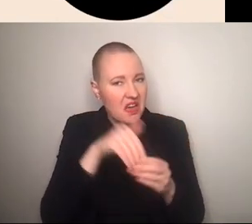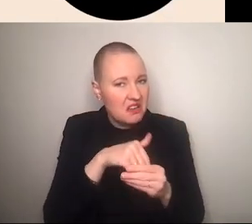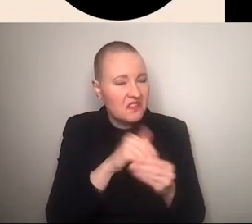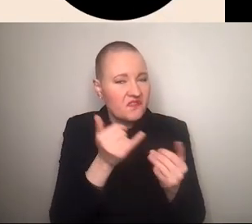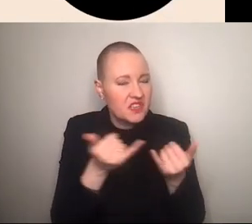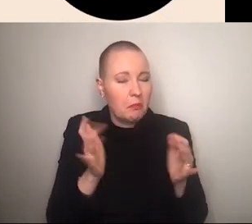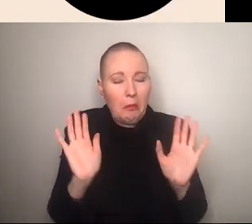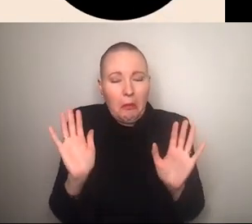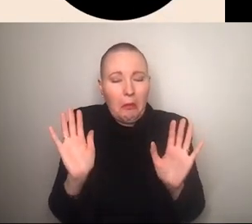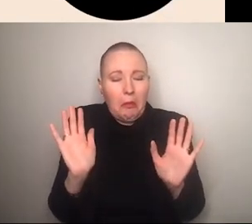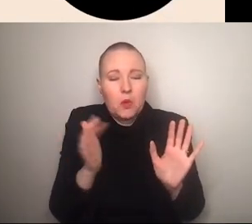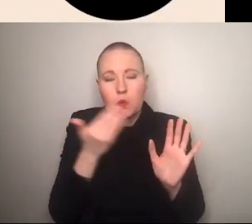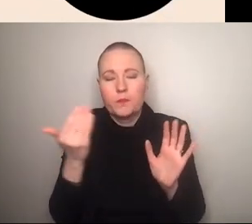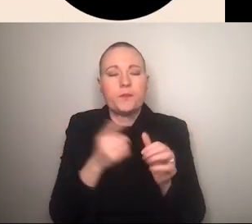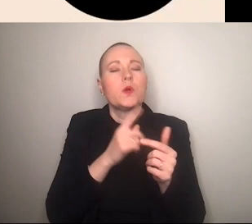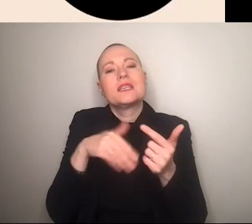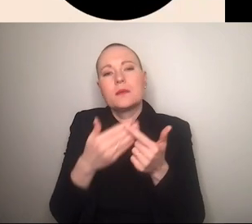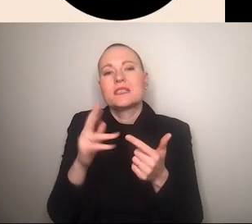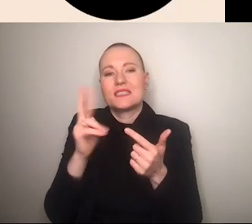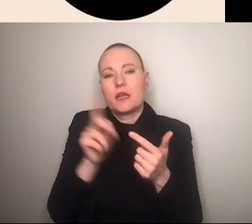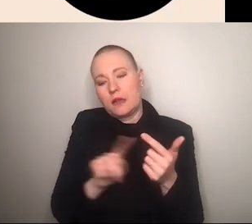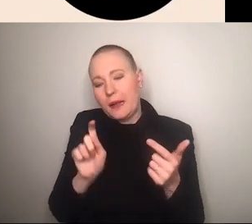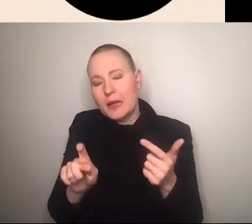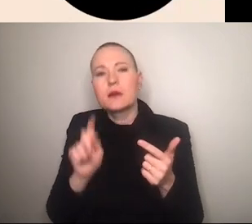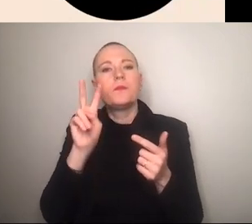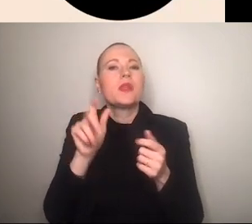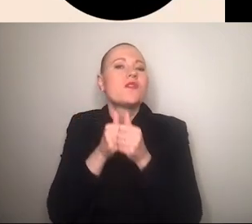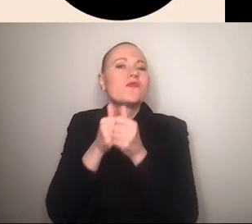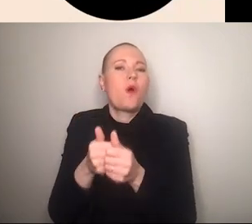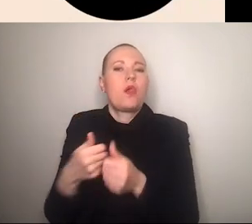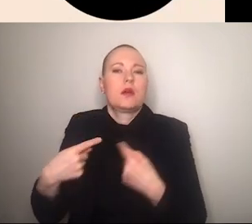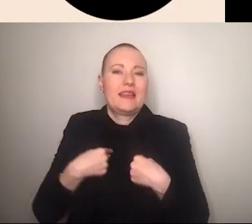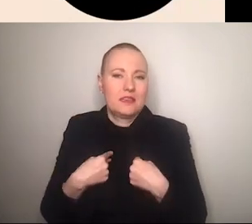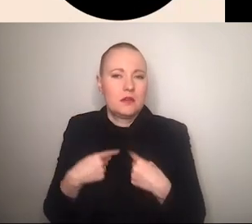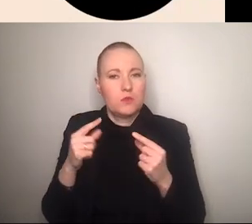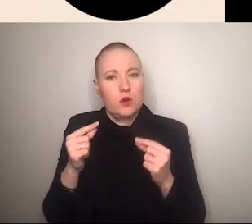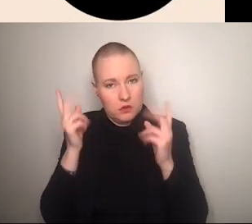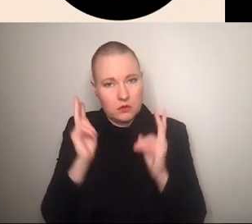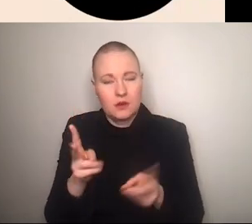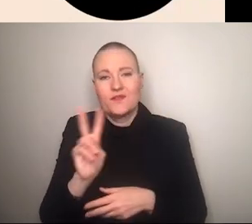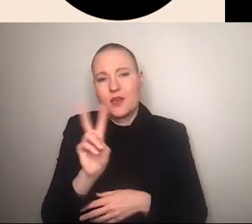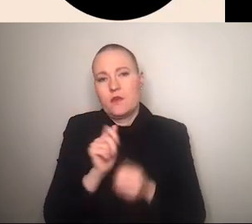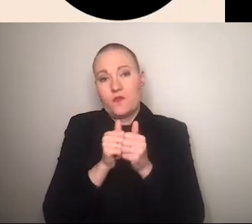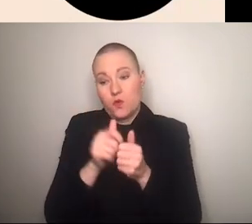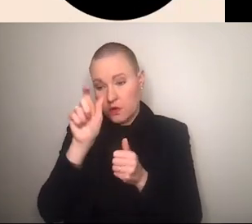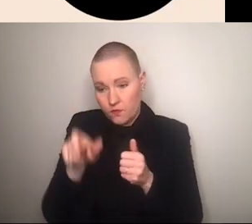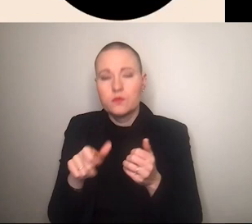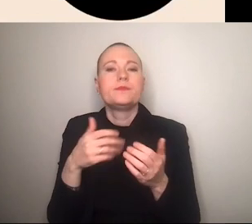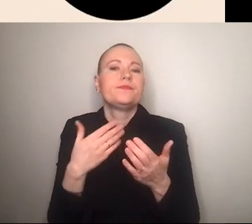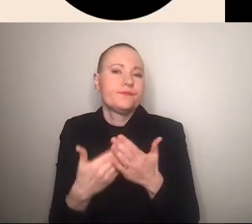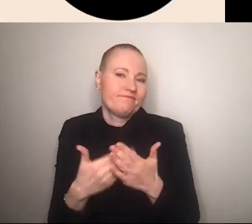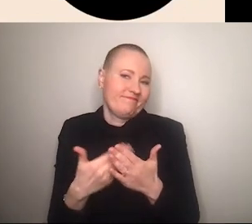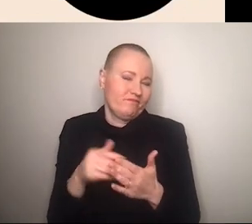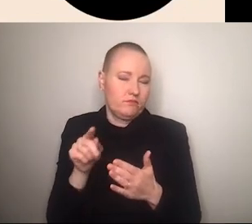gibt es auch diese folge ich seite also dort wird mir eben inhalt angezeigt von creator in den ich folge ähm